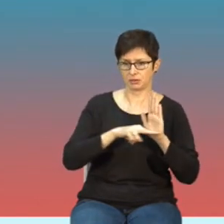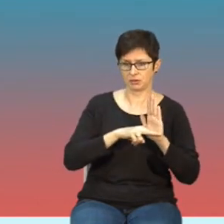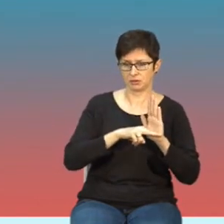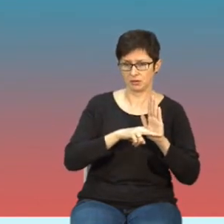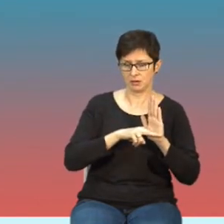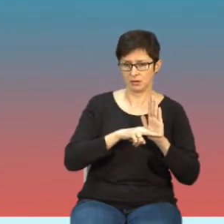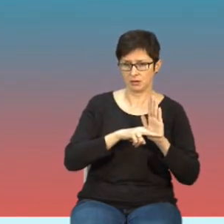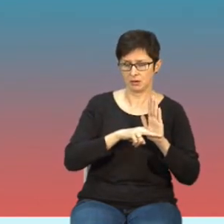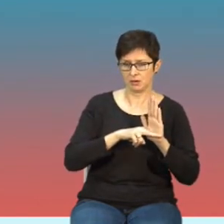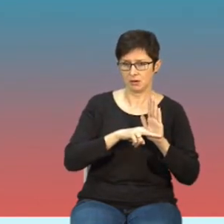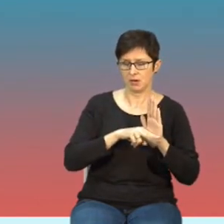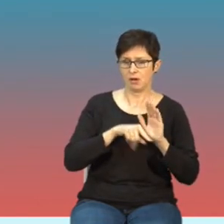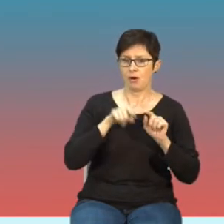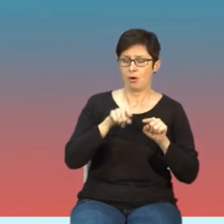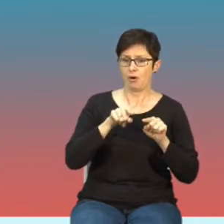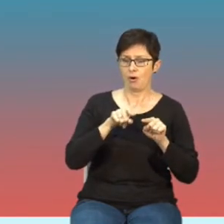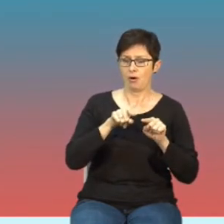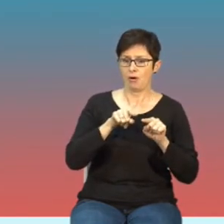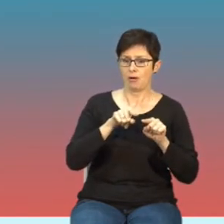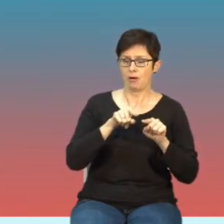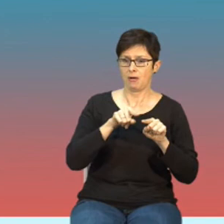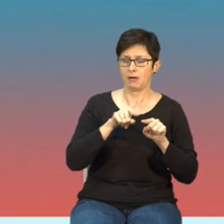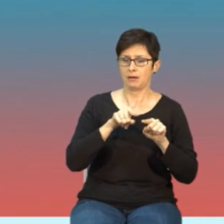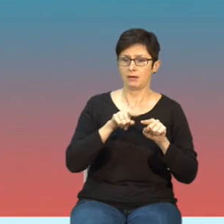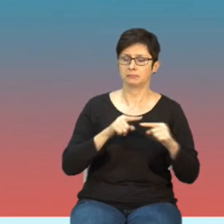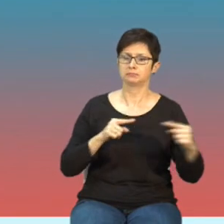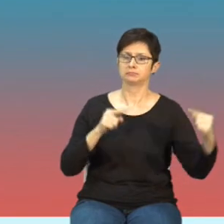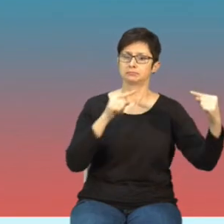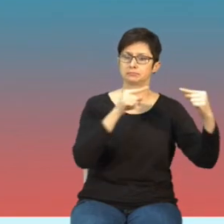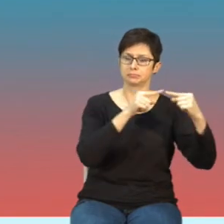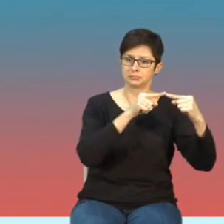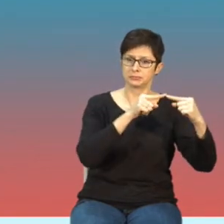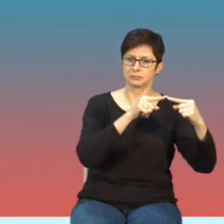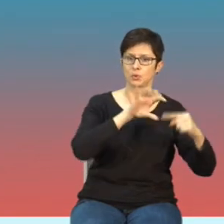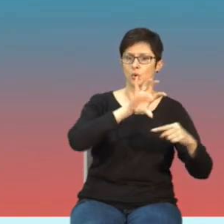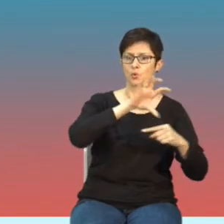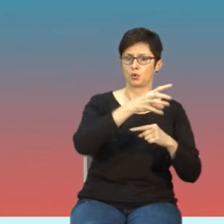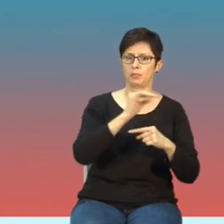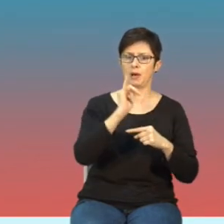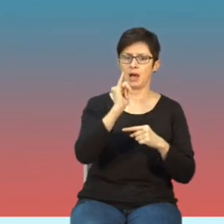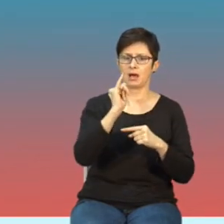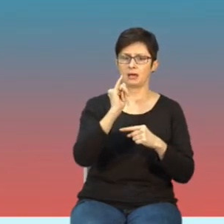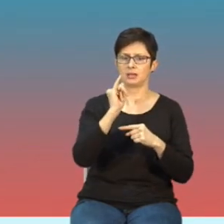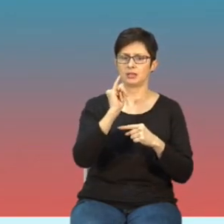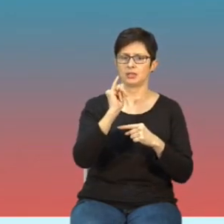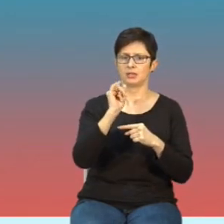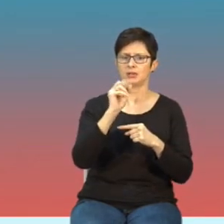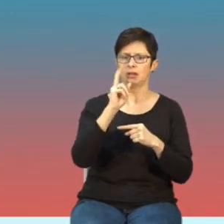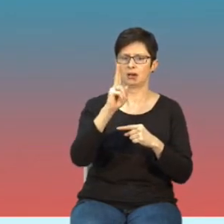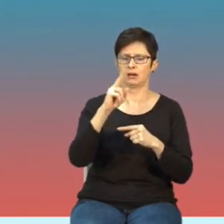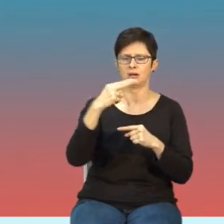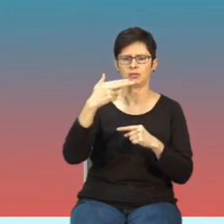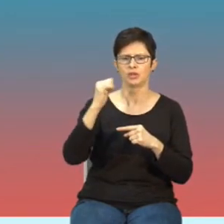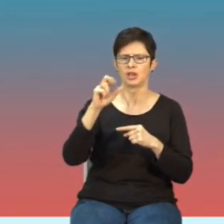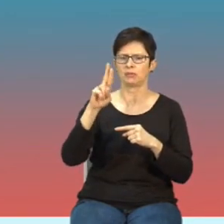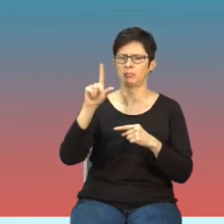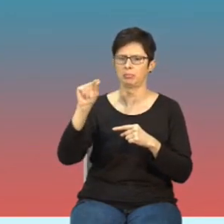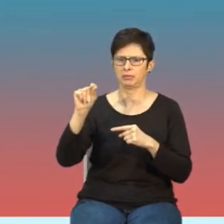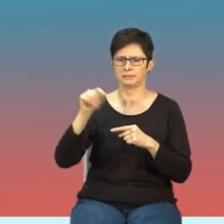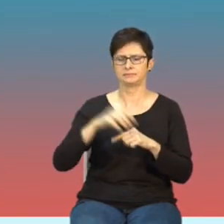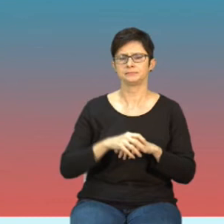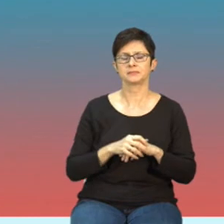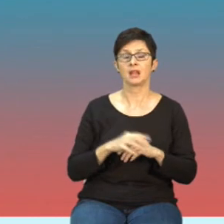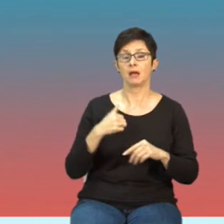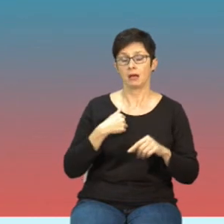oparte o wytyczne Iknirpu no i w ten sposób dołączyliśmy